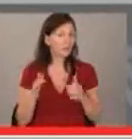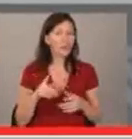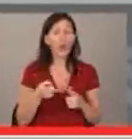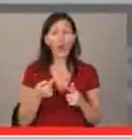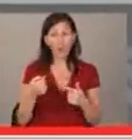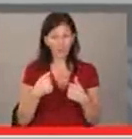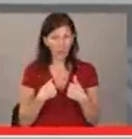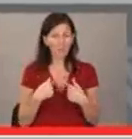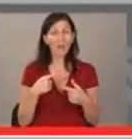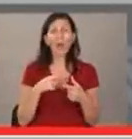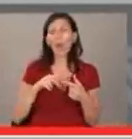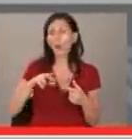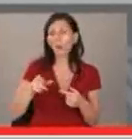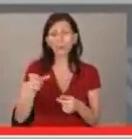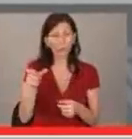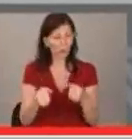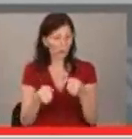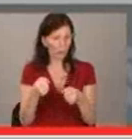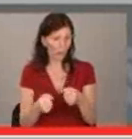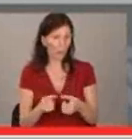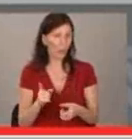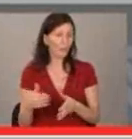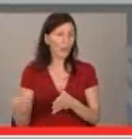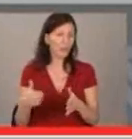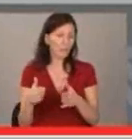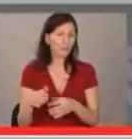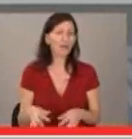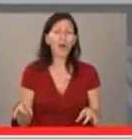или от който е друг на пътя.